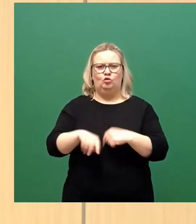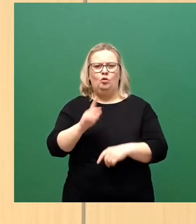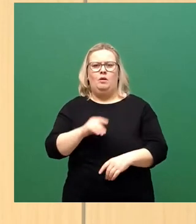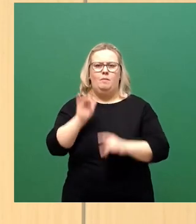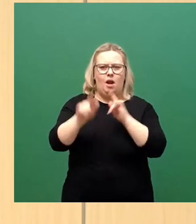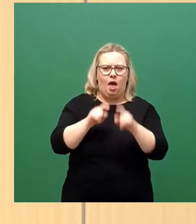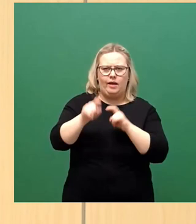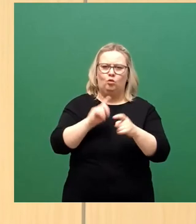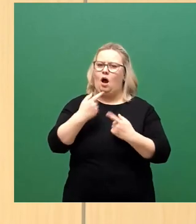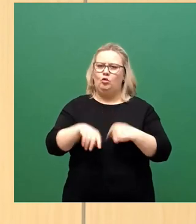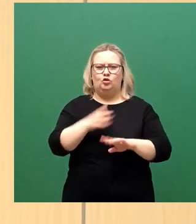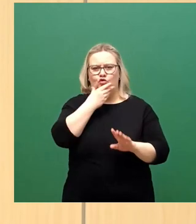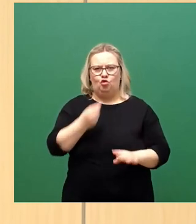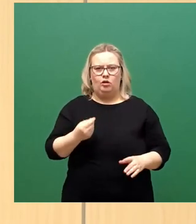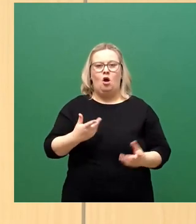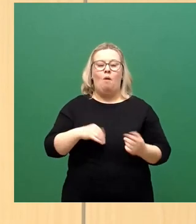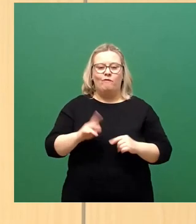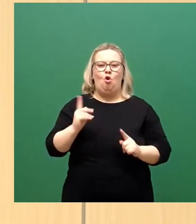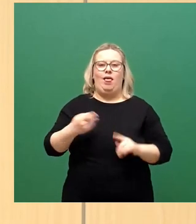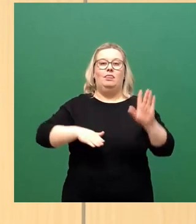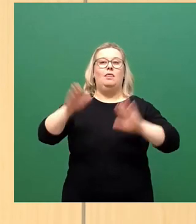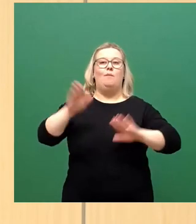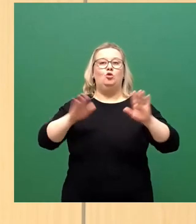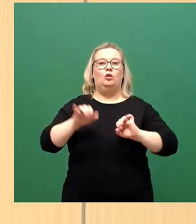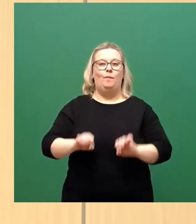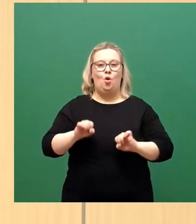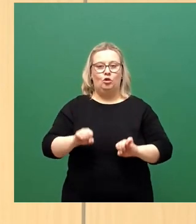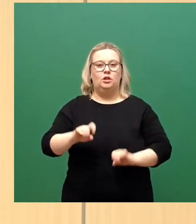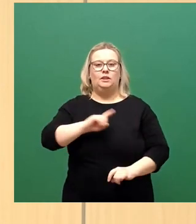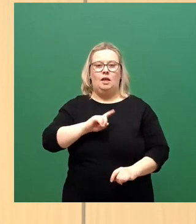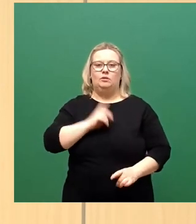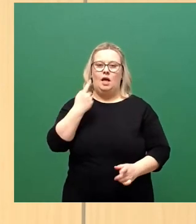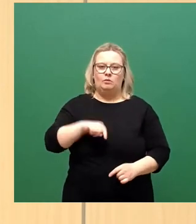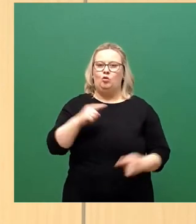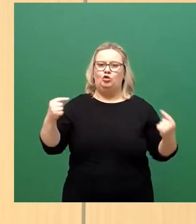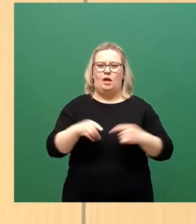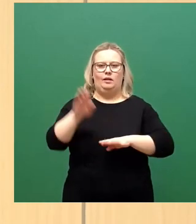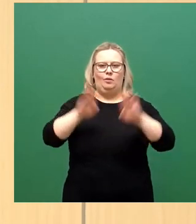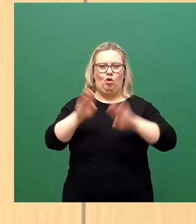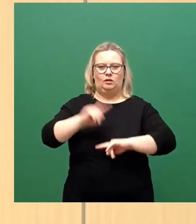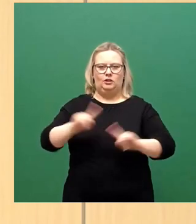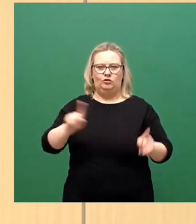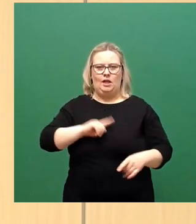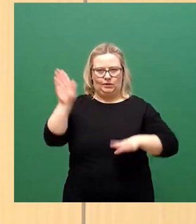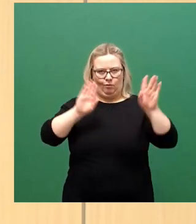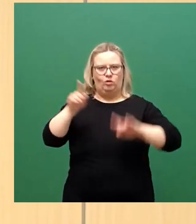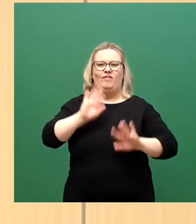keine Art und Weise, obwohl es demokratisch möglich ist. Ich tue sie deswegen nicht Antidemokrat nennen, weil ich ein Demokrat bin. Danke.